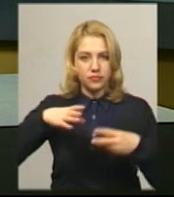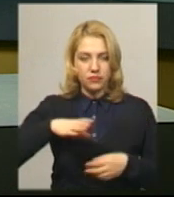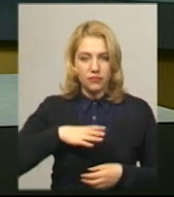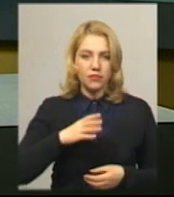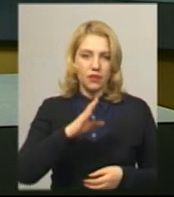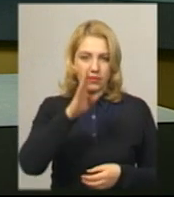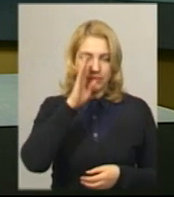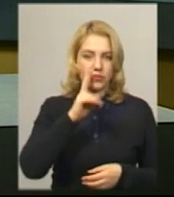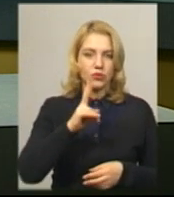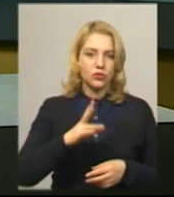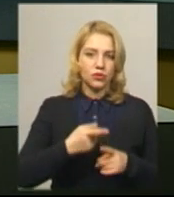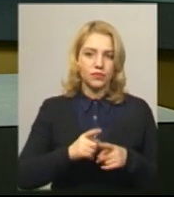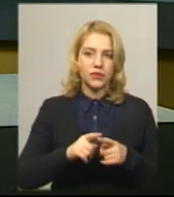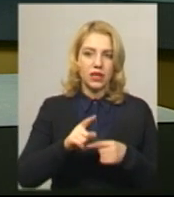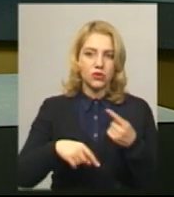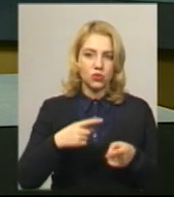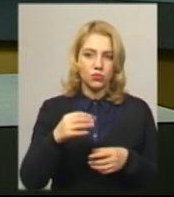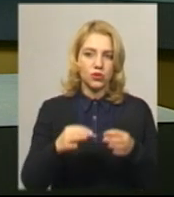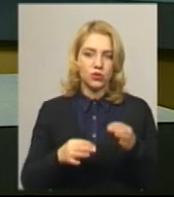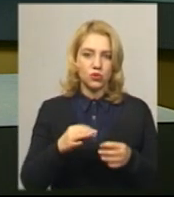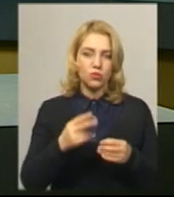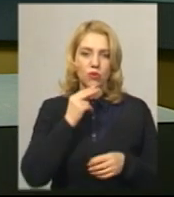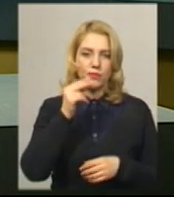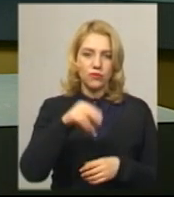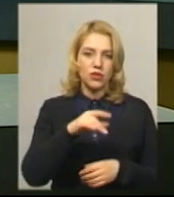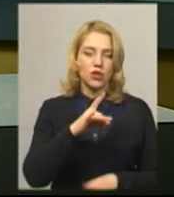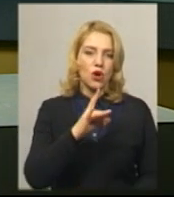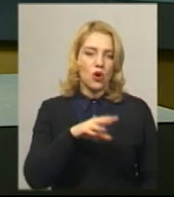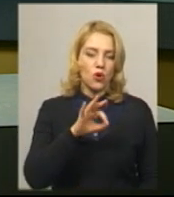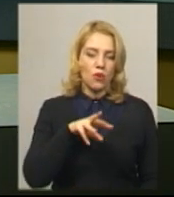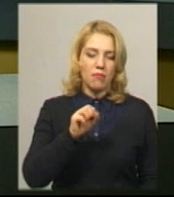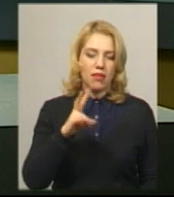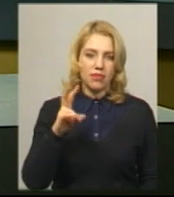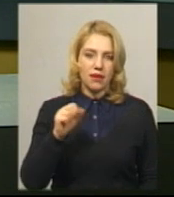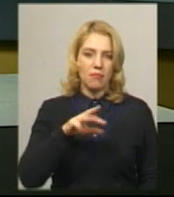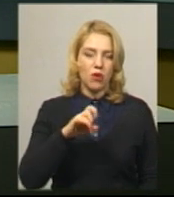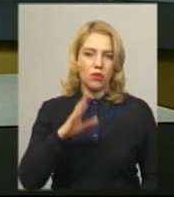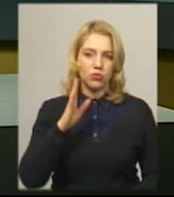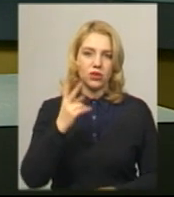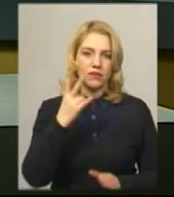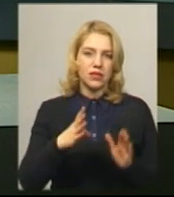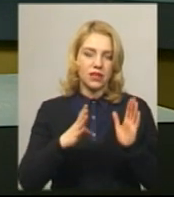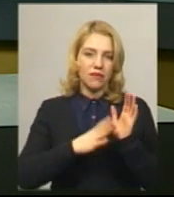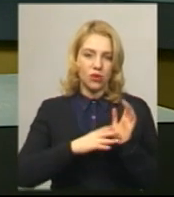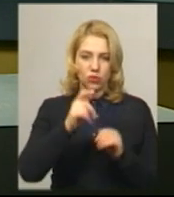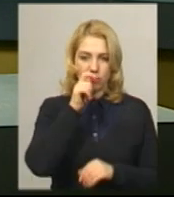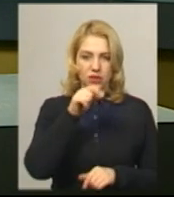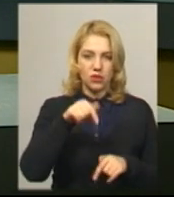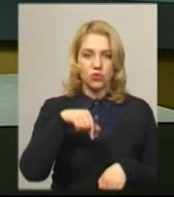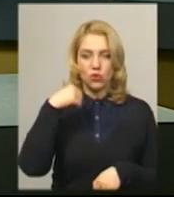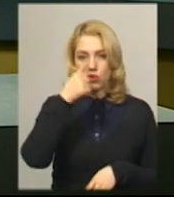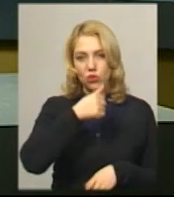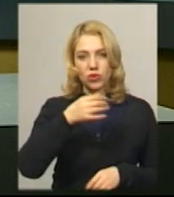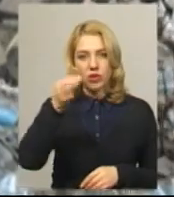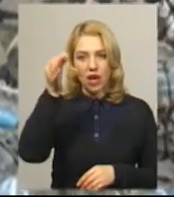За словами Наталі Сова, наступне судове засідання по обвинуваченню Романа Миколаєва відбудеться 29 квітня цього року. Нагадаю,